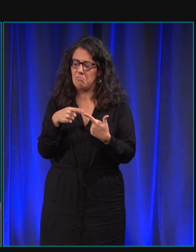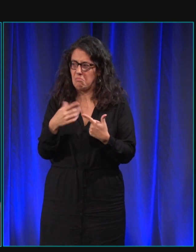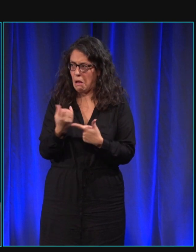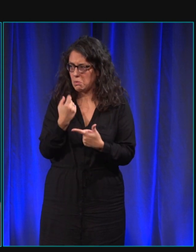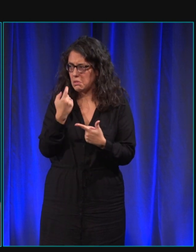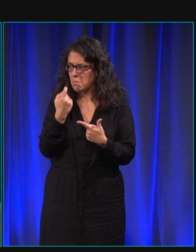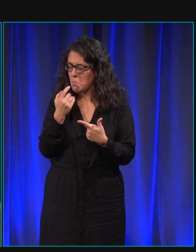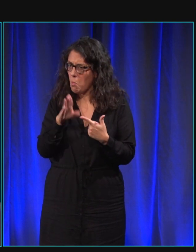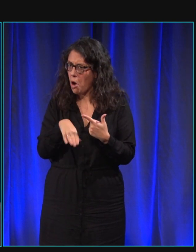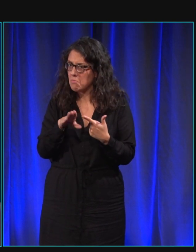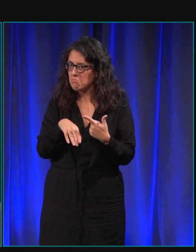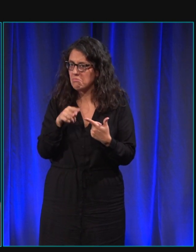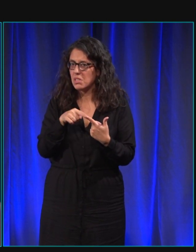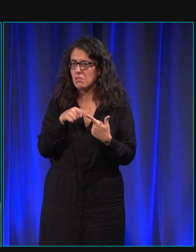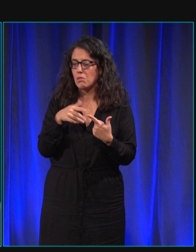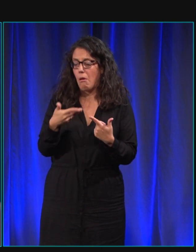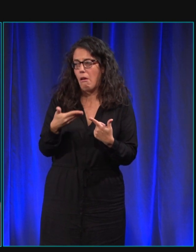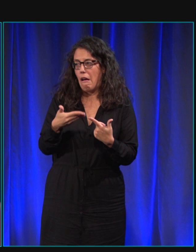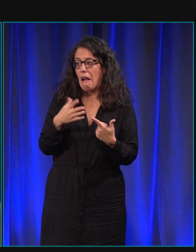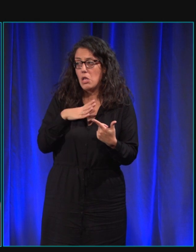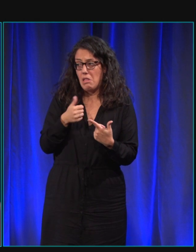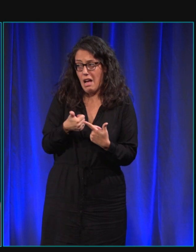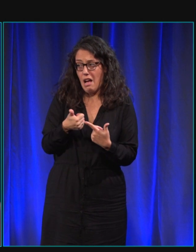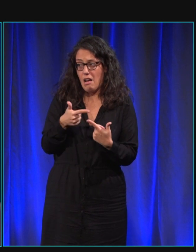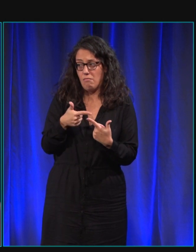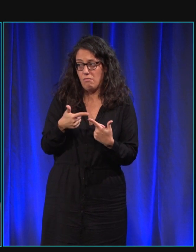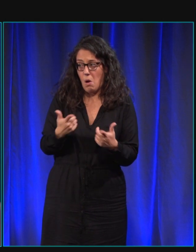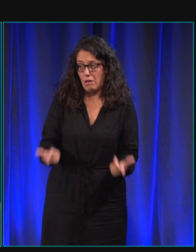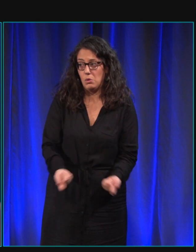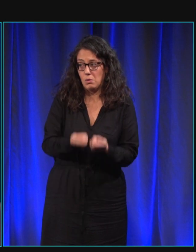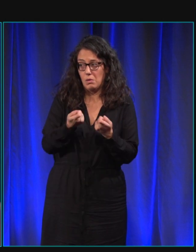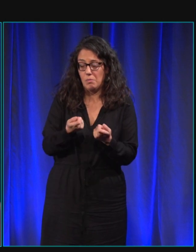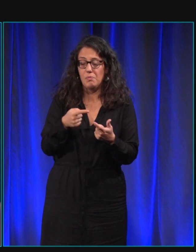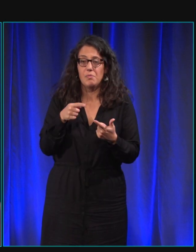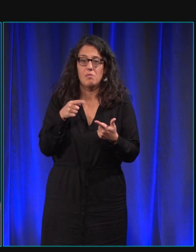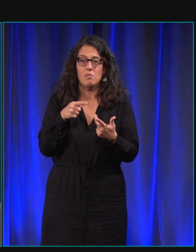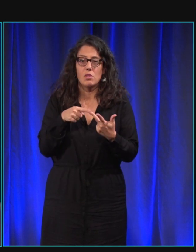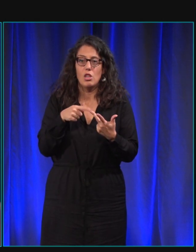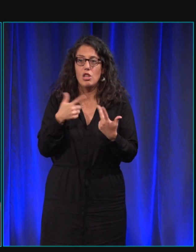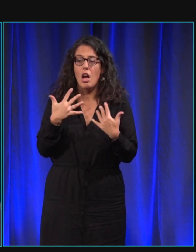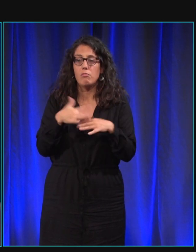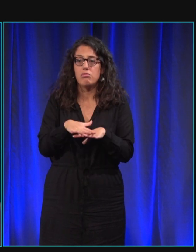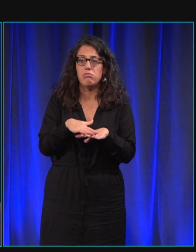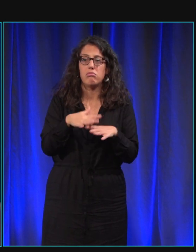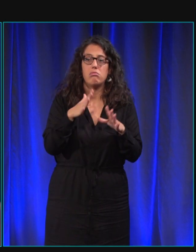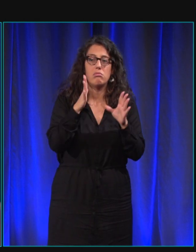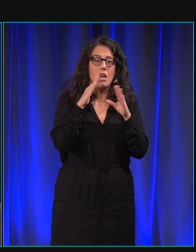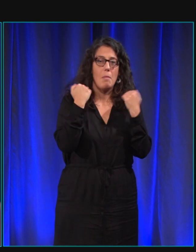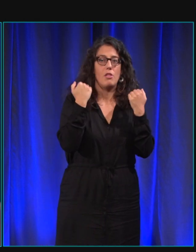avec les golden bon là on en a actuellement en prééducation on a des croisés labradors golden